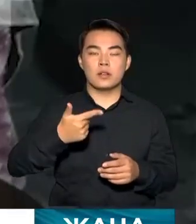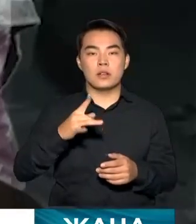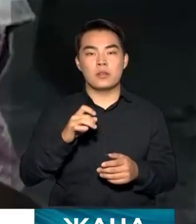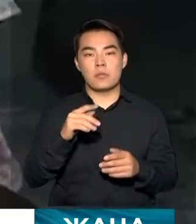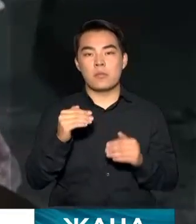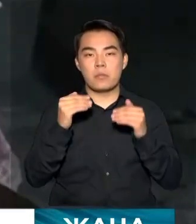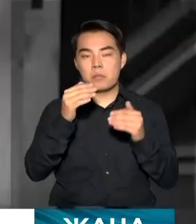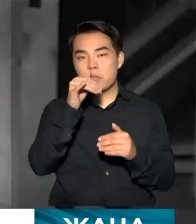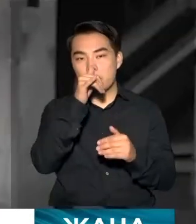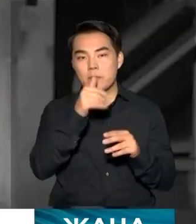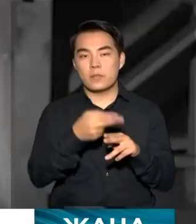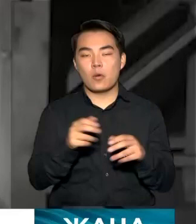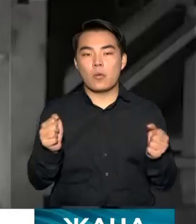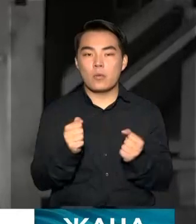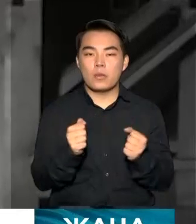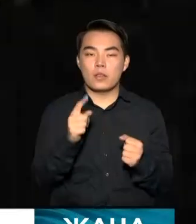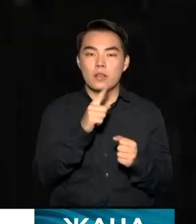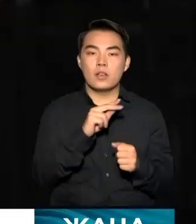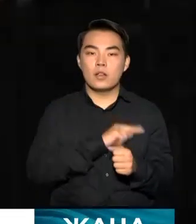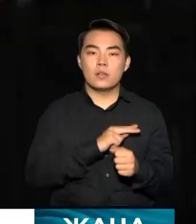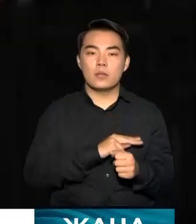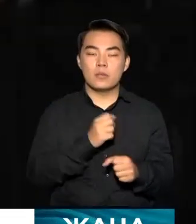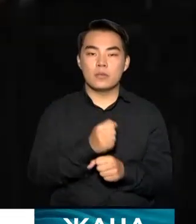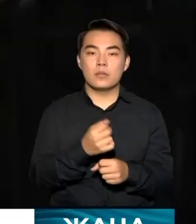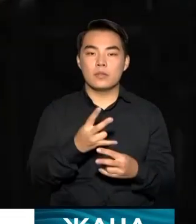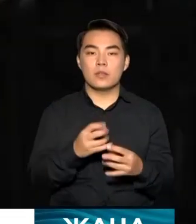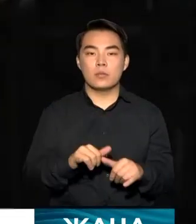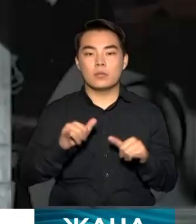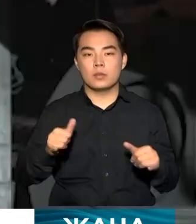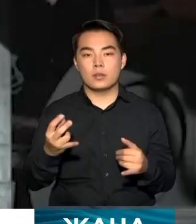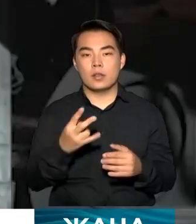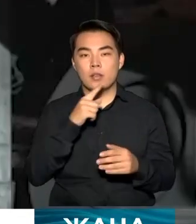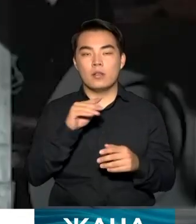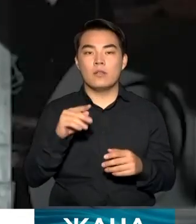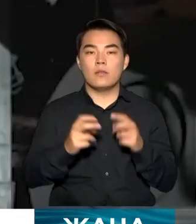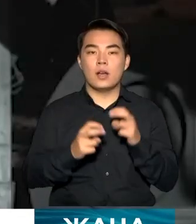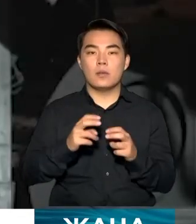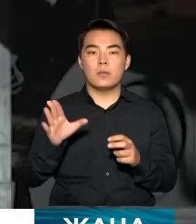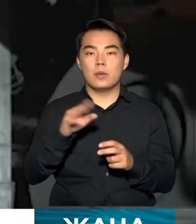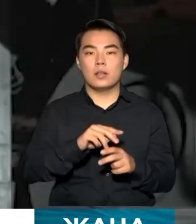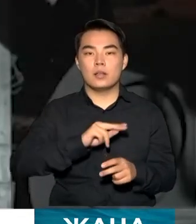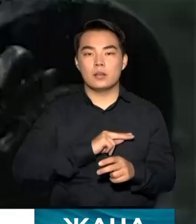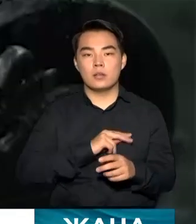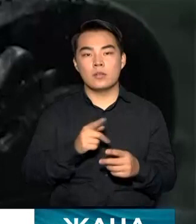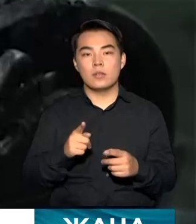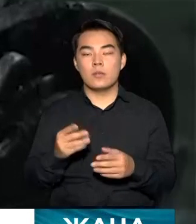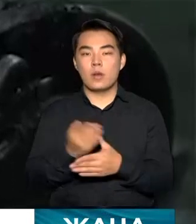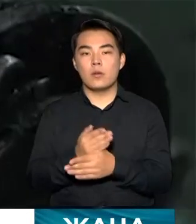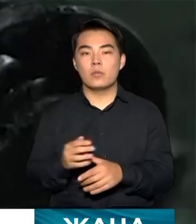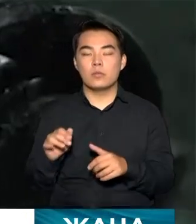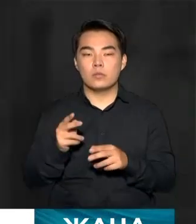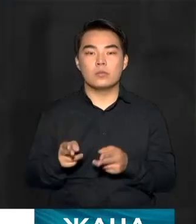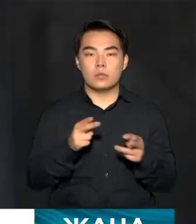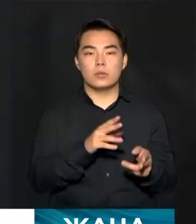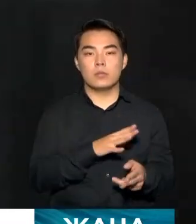жетпейтір. Жүнде жұмыстарын тезеті үшін өз кемменден және жергілікті тау кен байту фабрикасының қызметкелері тартылған. Қалпына